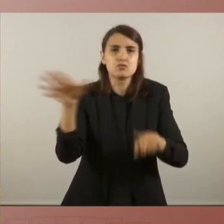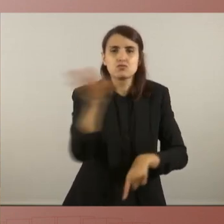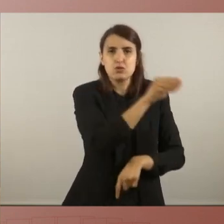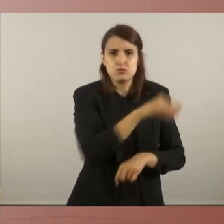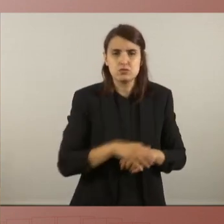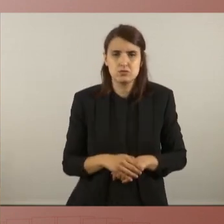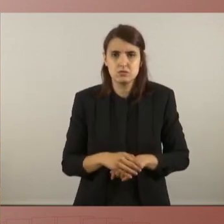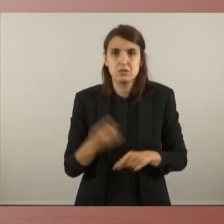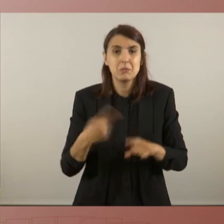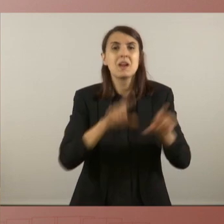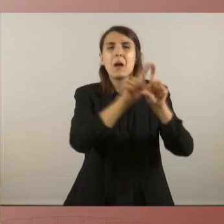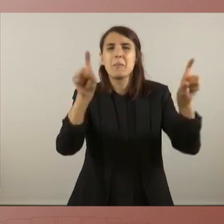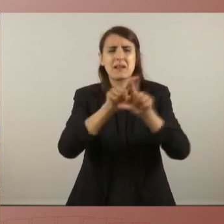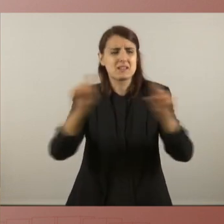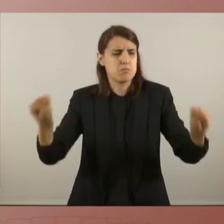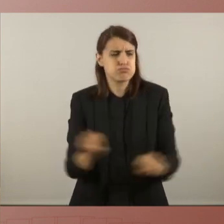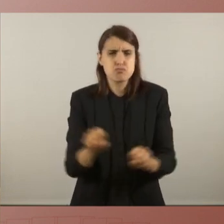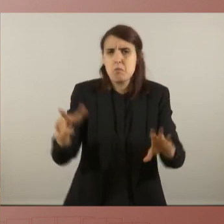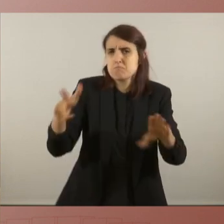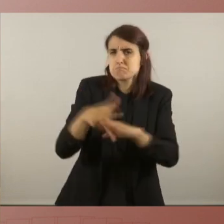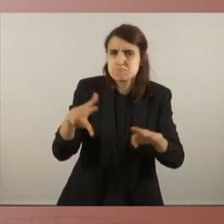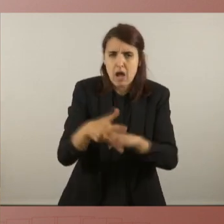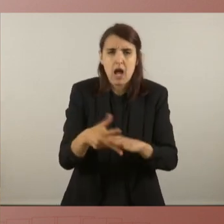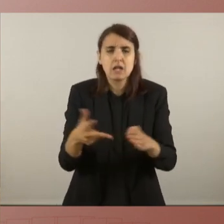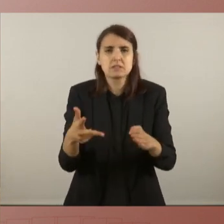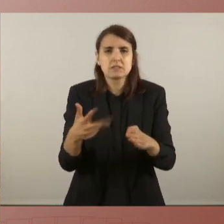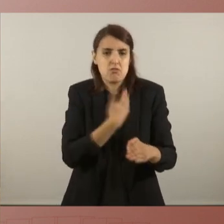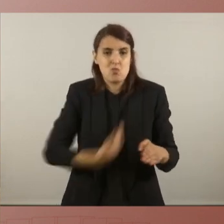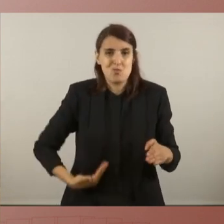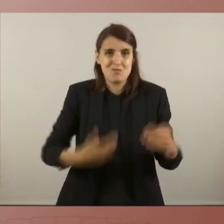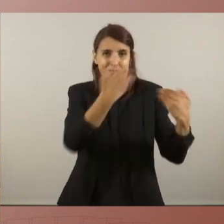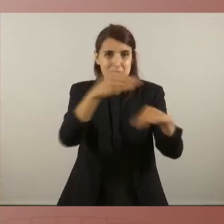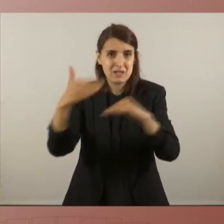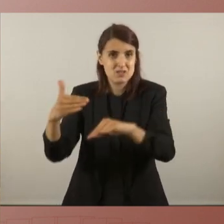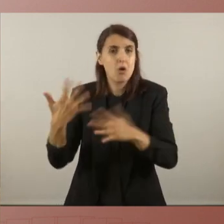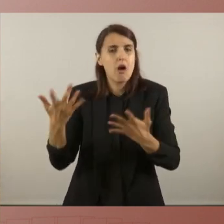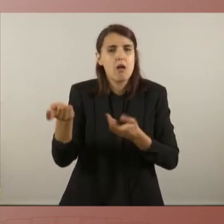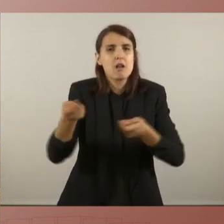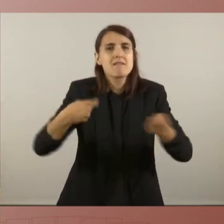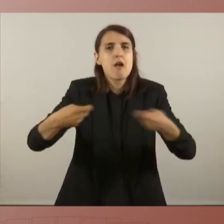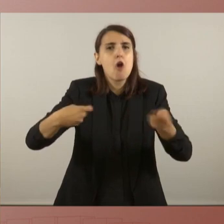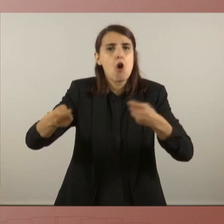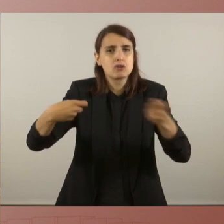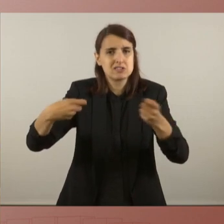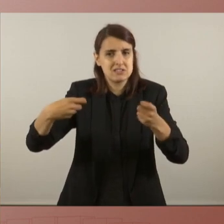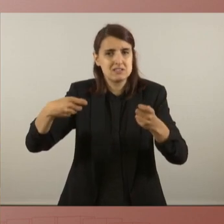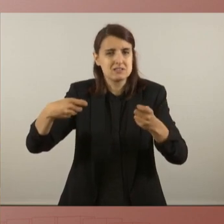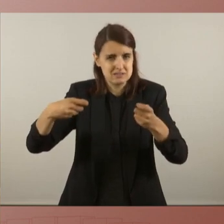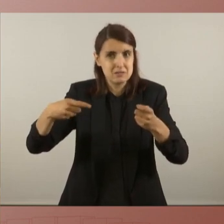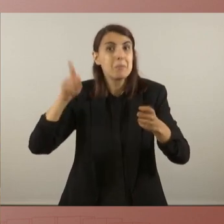els voltors i els grans tenidors els banques estan fent negoci amb un dret fonamental